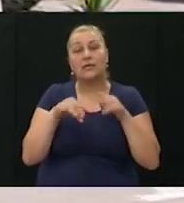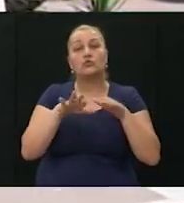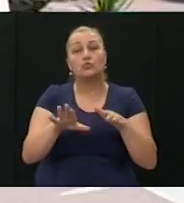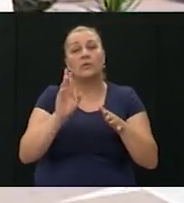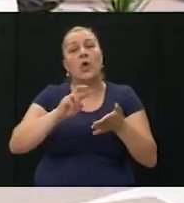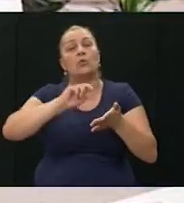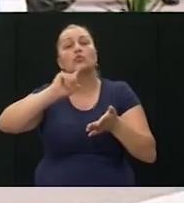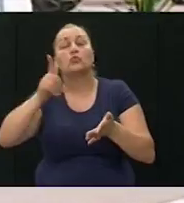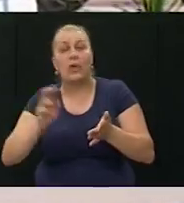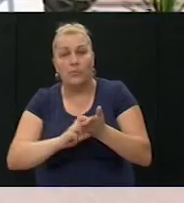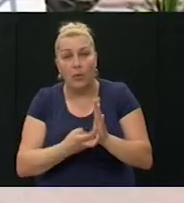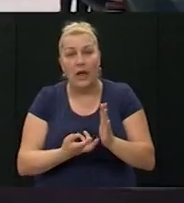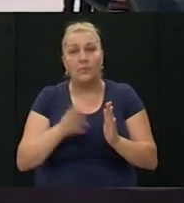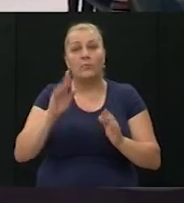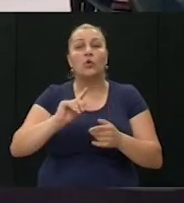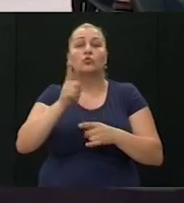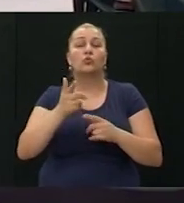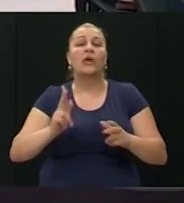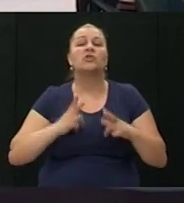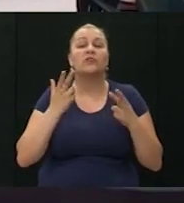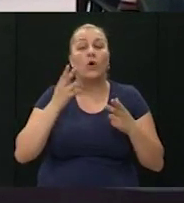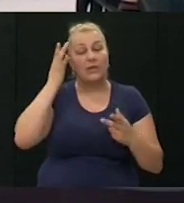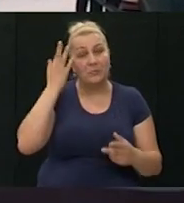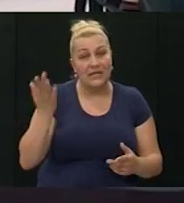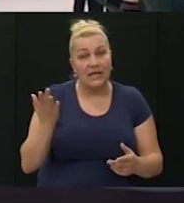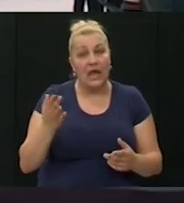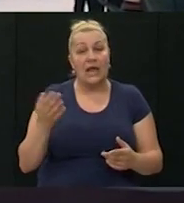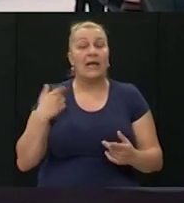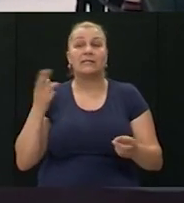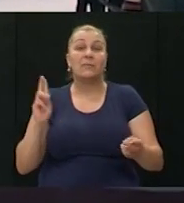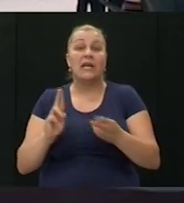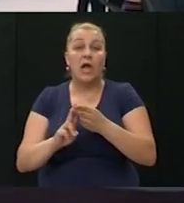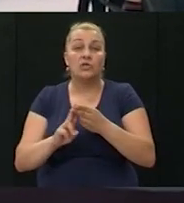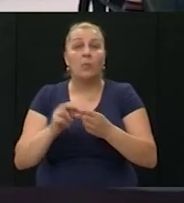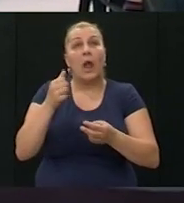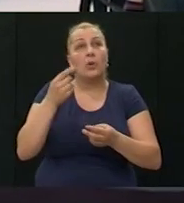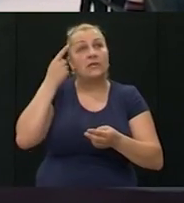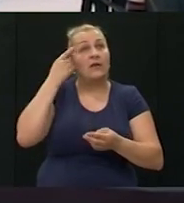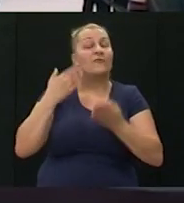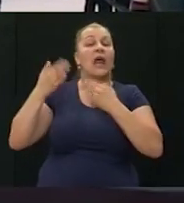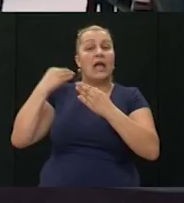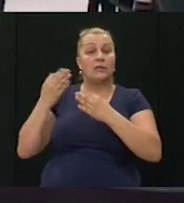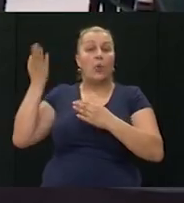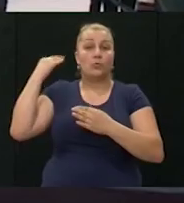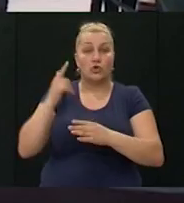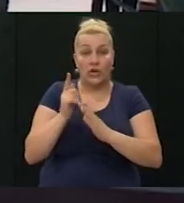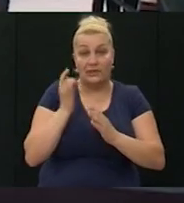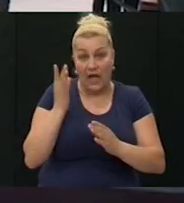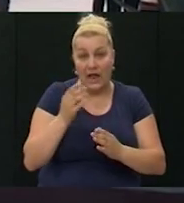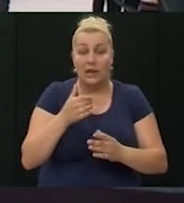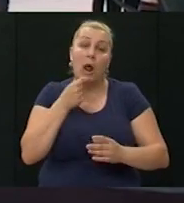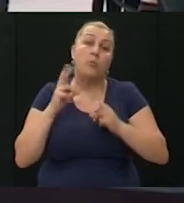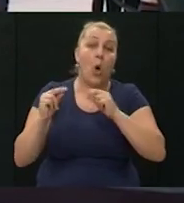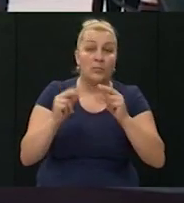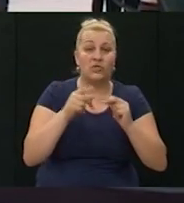posvećeni drugim problemima, da imaju druge životne brige i kad se nađemo, onda malo se vratimo u te dane i popričamo o tome i lijepo je to, to je